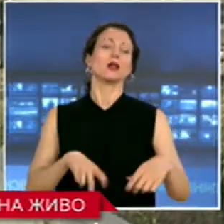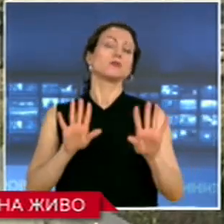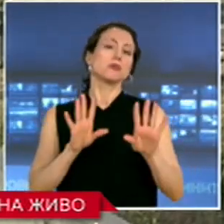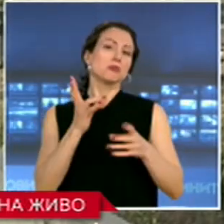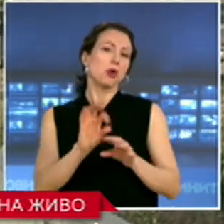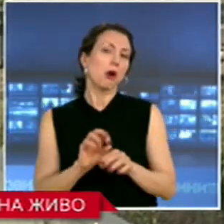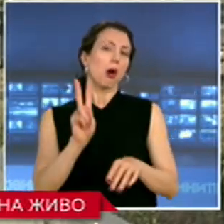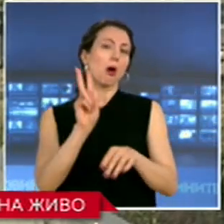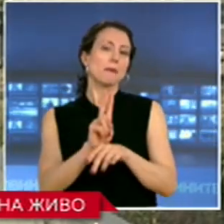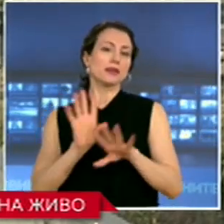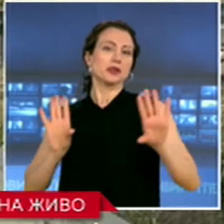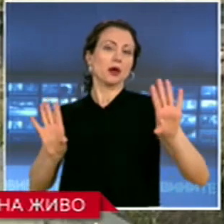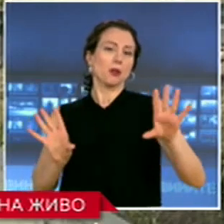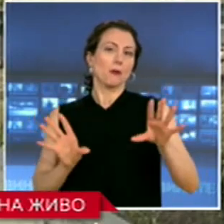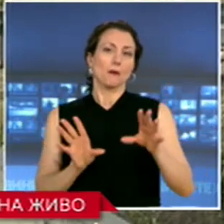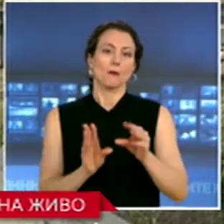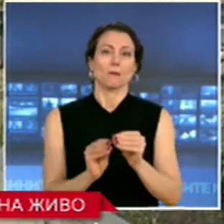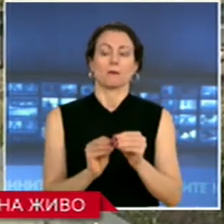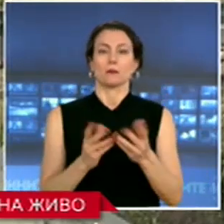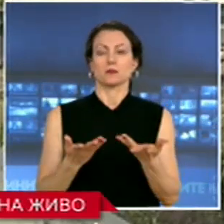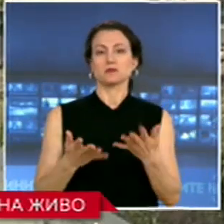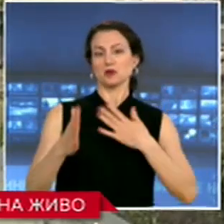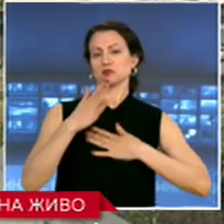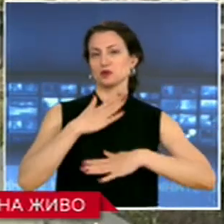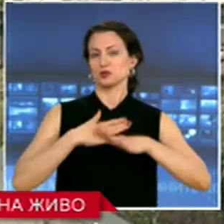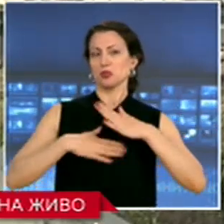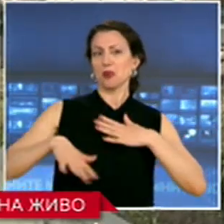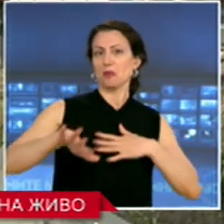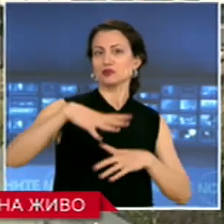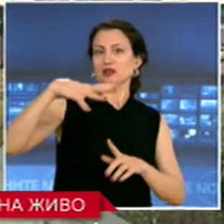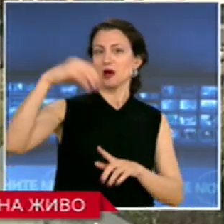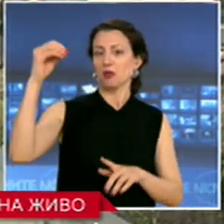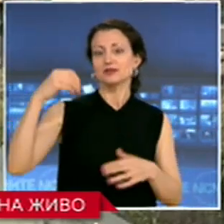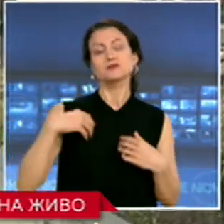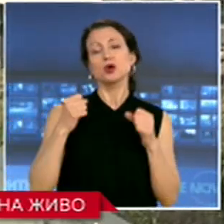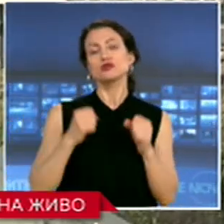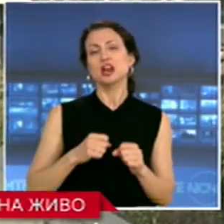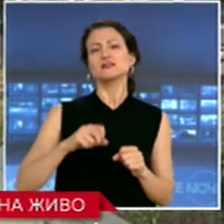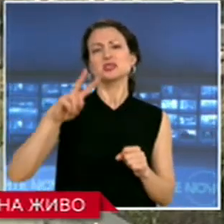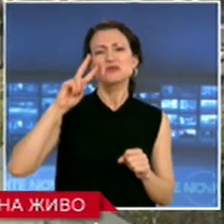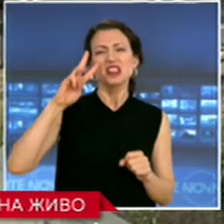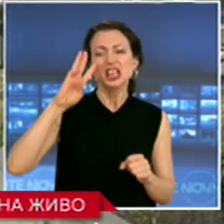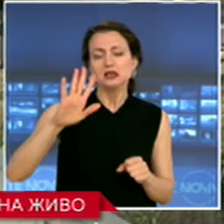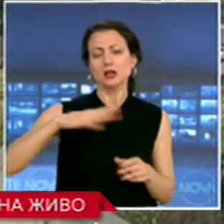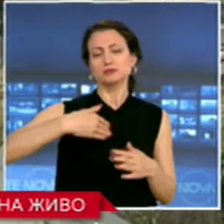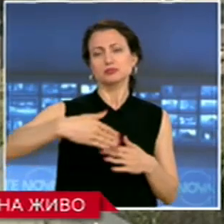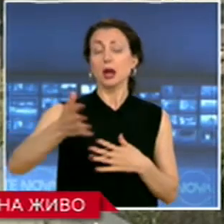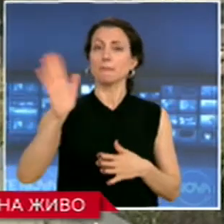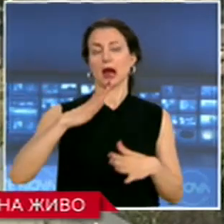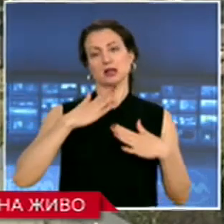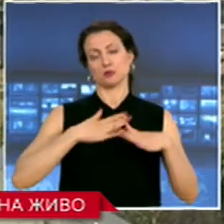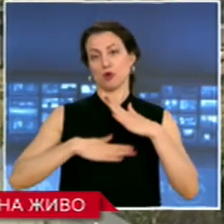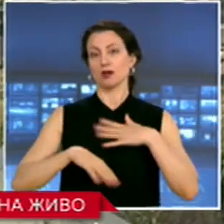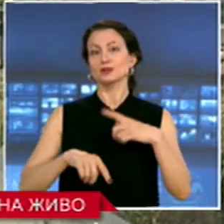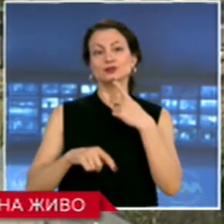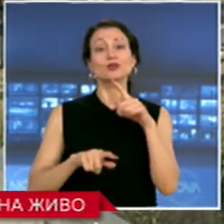това положението на кулата се успокои. Очаква се в близките 2-3 дни ситуацията на границата отново да бъде спокойна, именно заради невъзможността